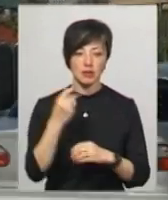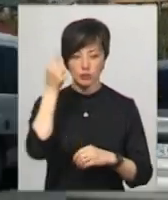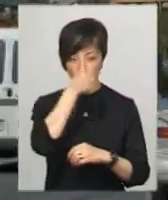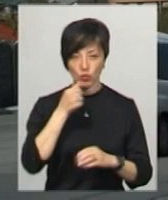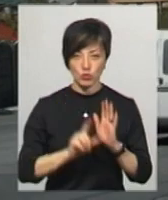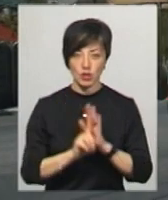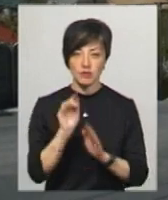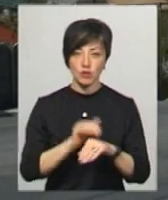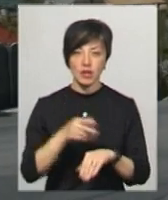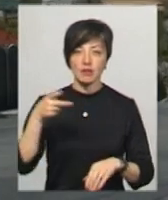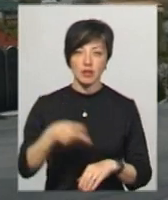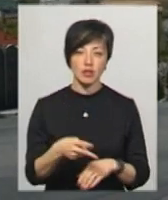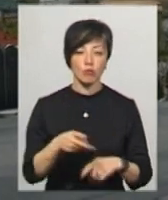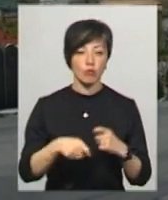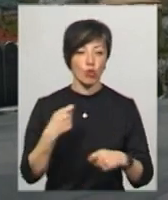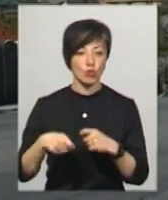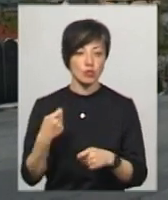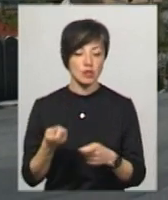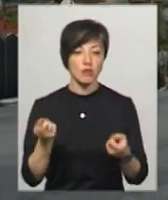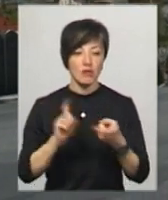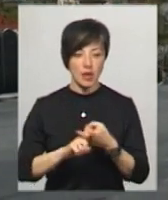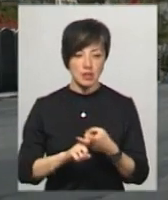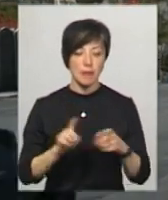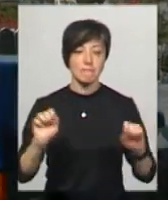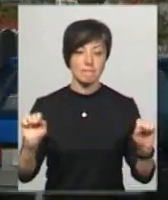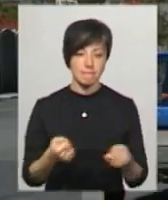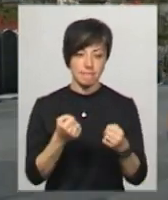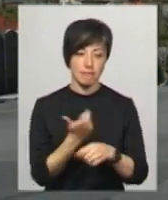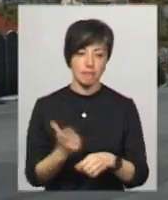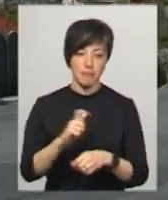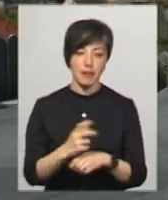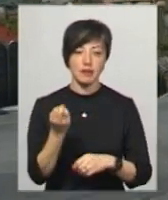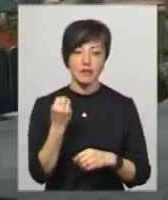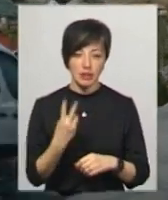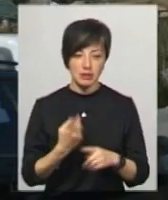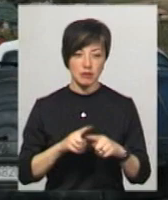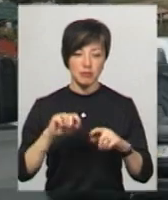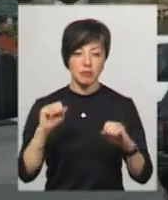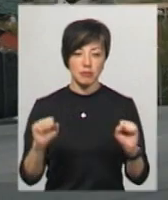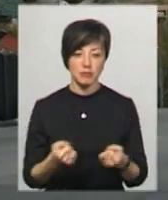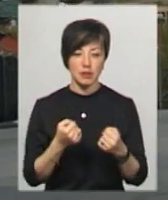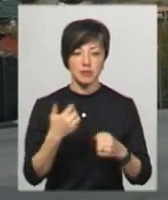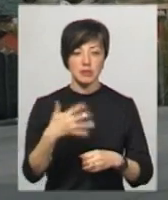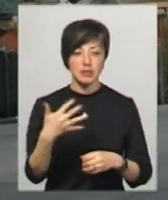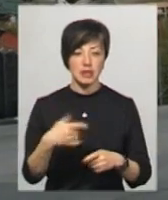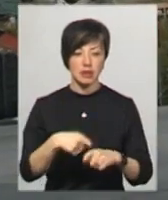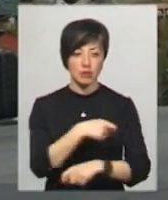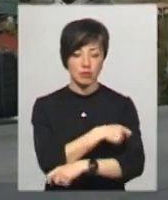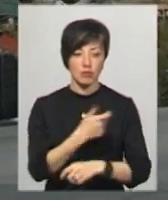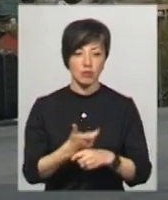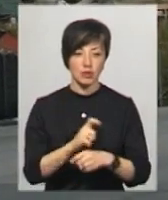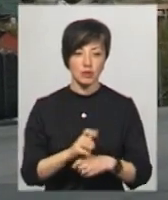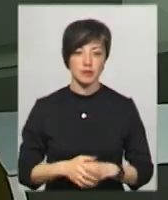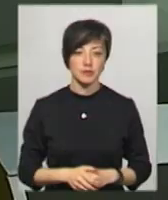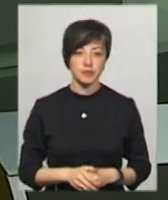року зафіксували майже 2 тисячі правопорушень в сфері перевищення швидкості. 12 з цих перевищень було понад 50 км за